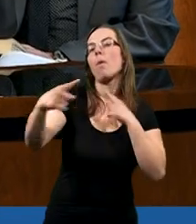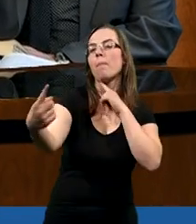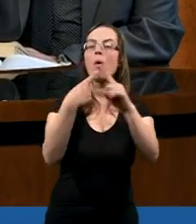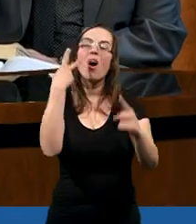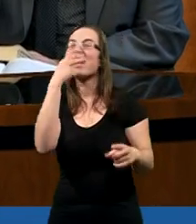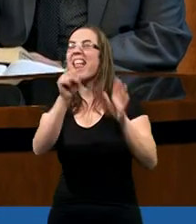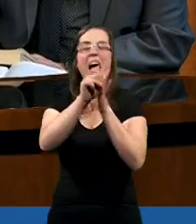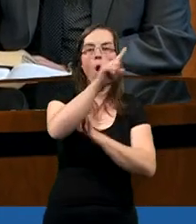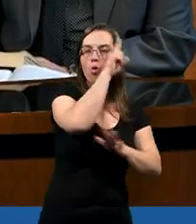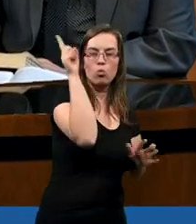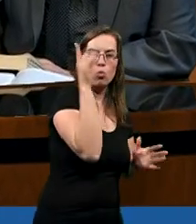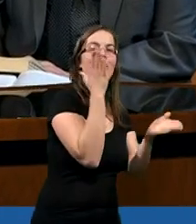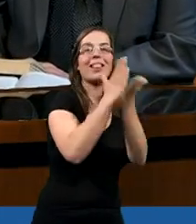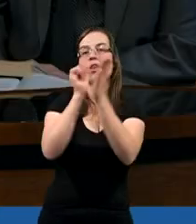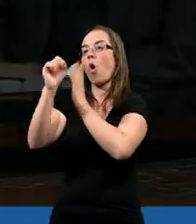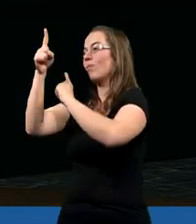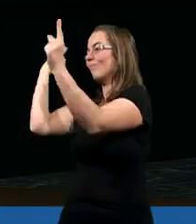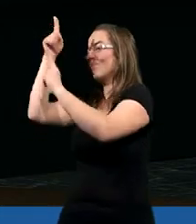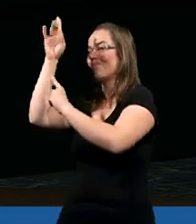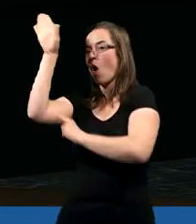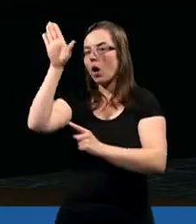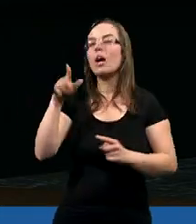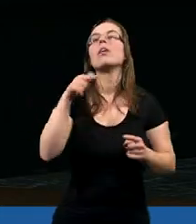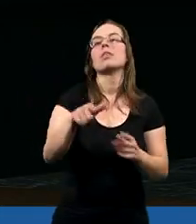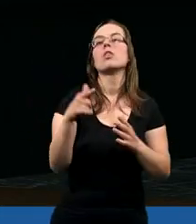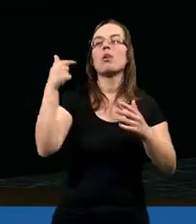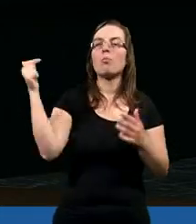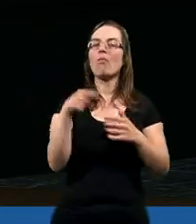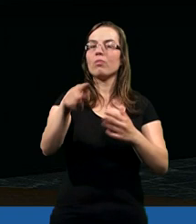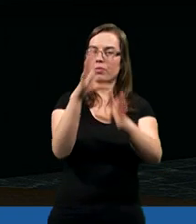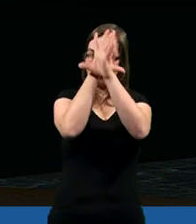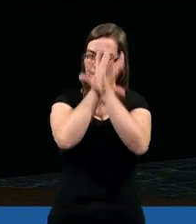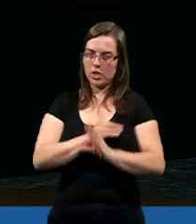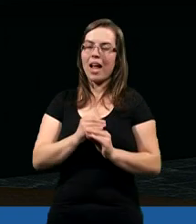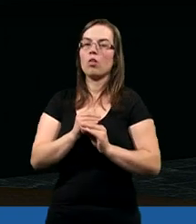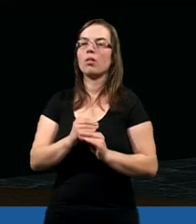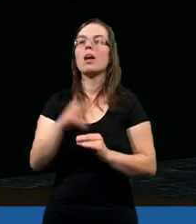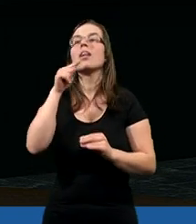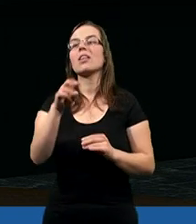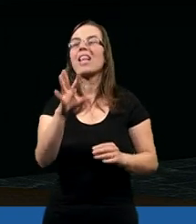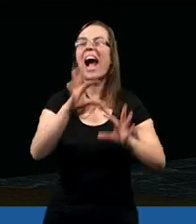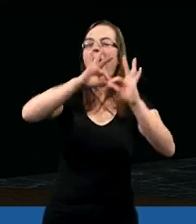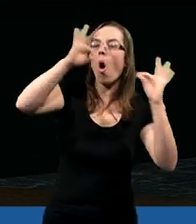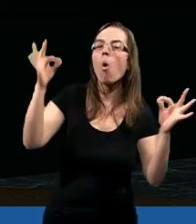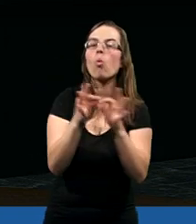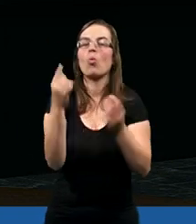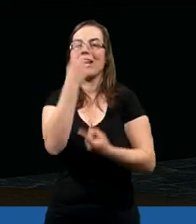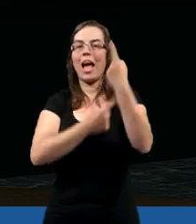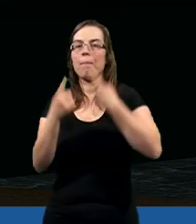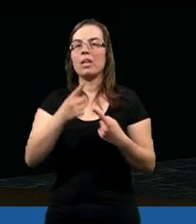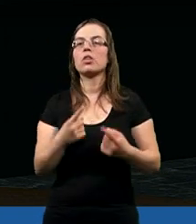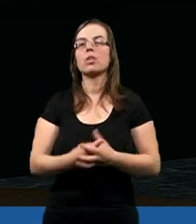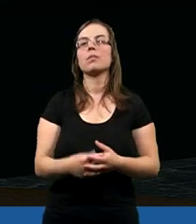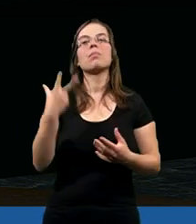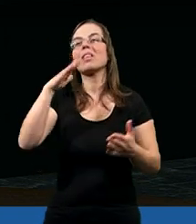pochodzi nie od ludzi, tylko od Boga, jakże powinniśmy to szanować? To taka ogólna myśl.